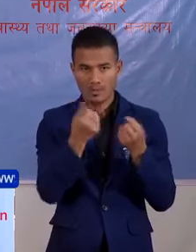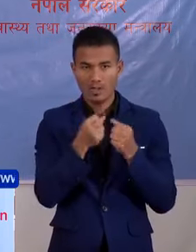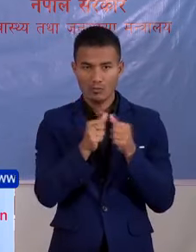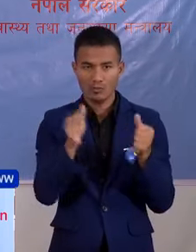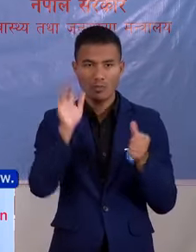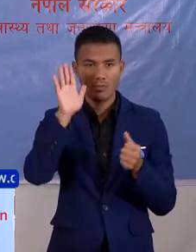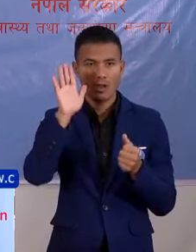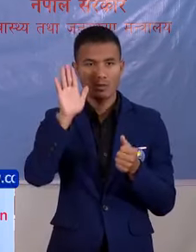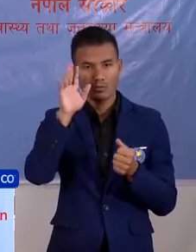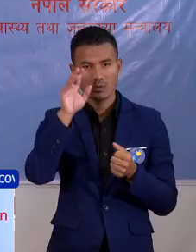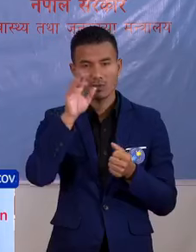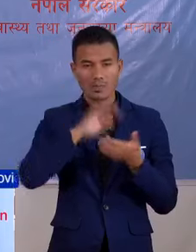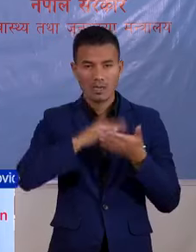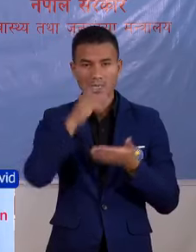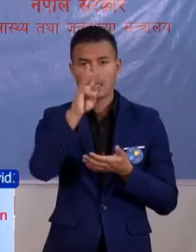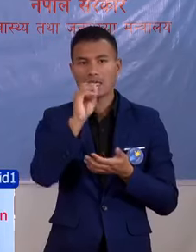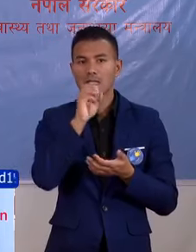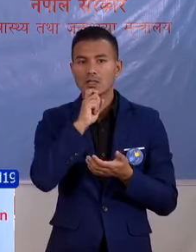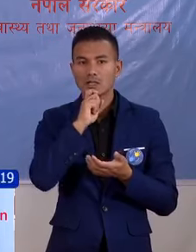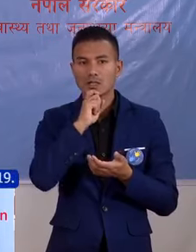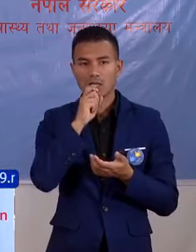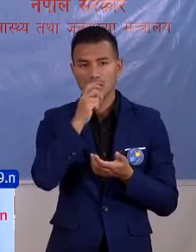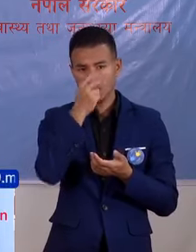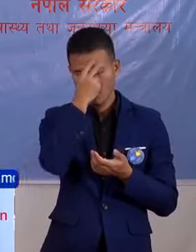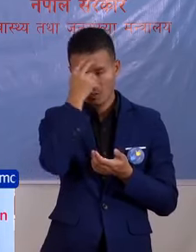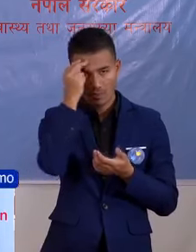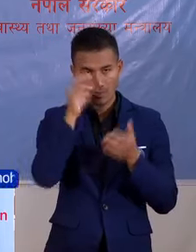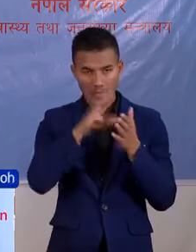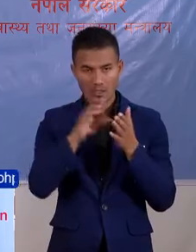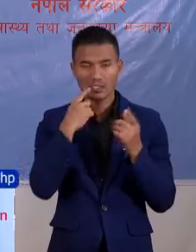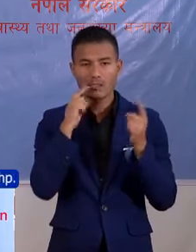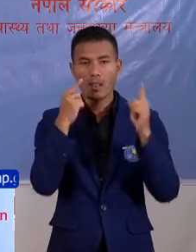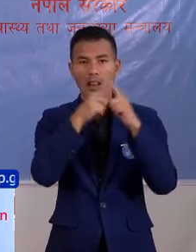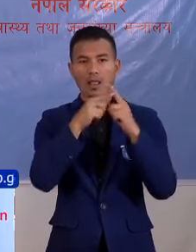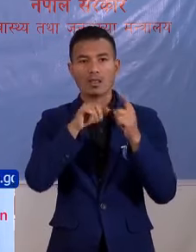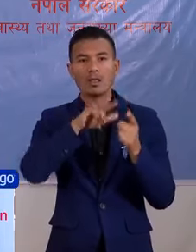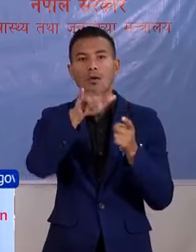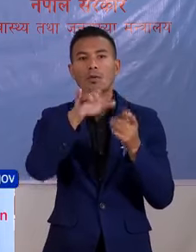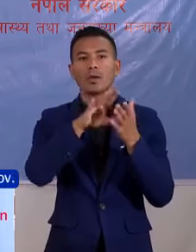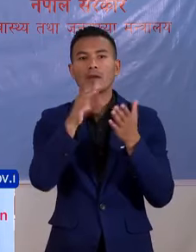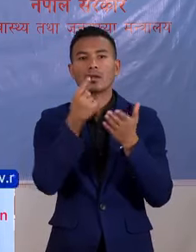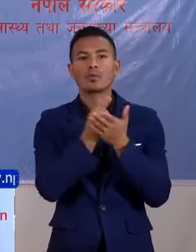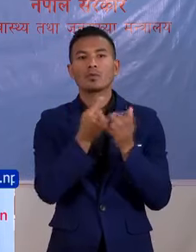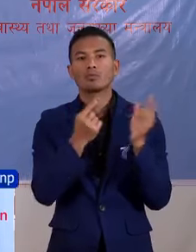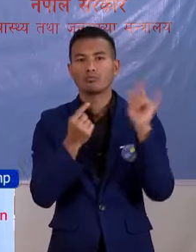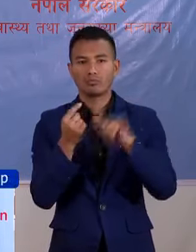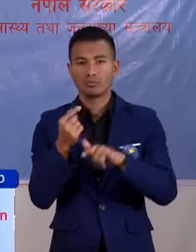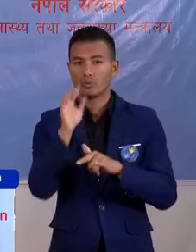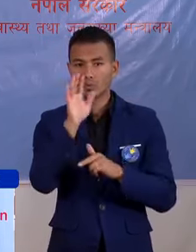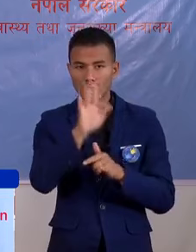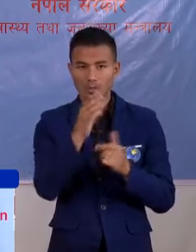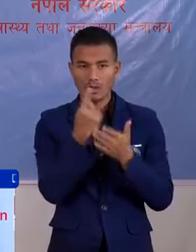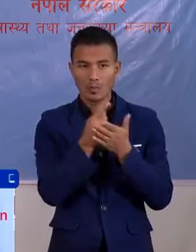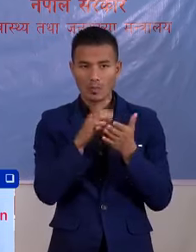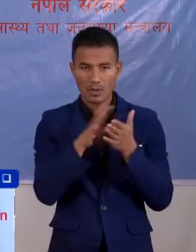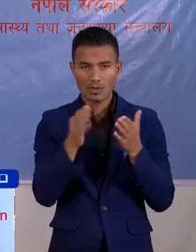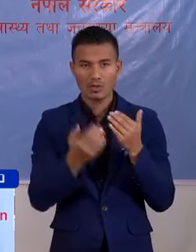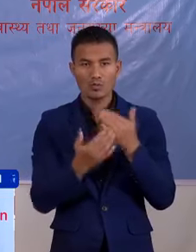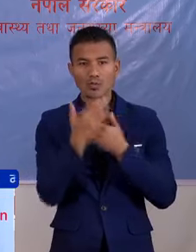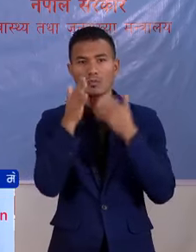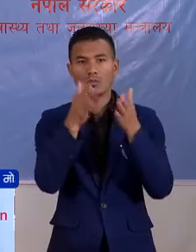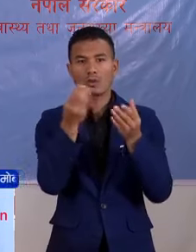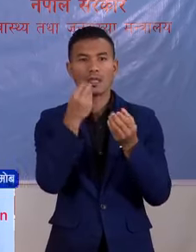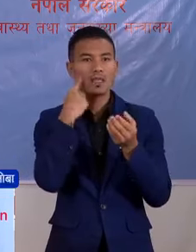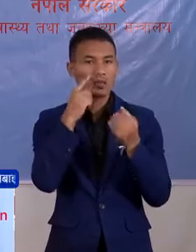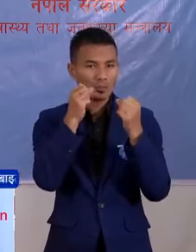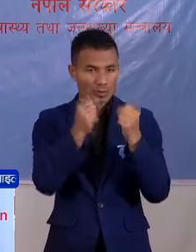फागुन-30 मा साउधि बाट, हिमालाइन एर बाट आये को देखींचा काठफ़न्दु बाट उदैपूर मा केह दिन बसनु